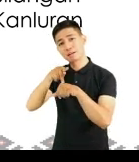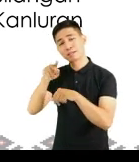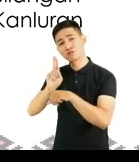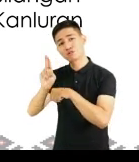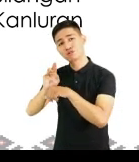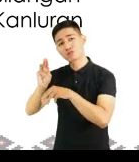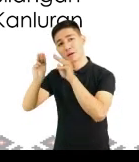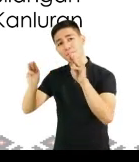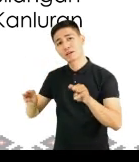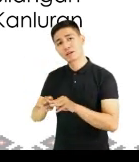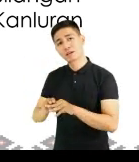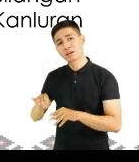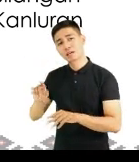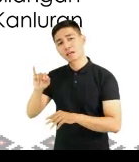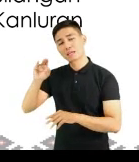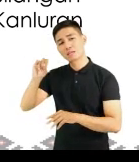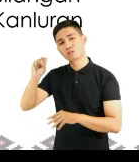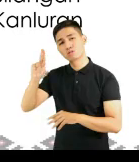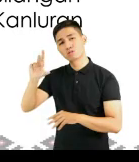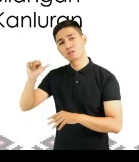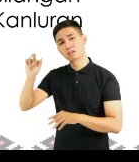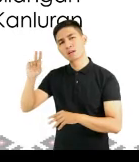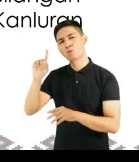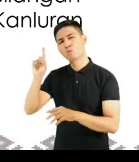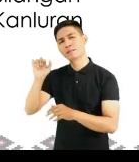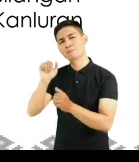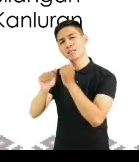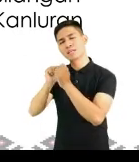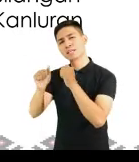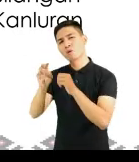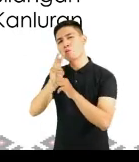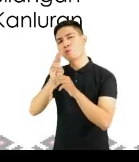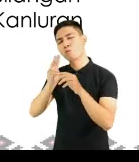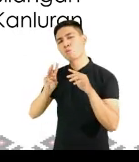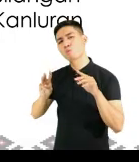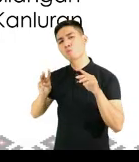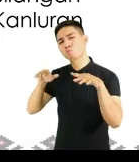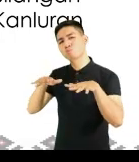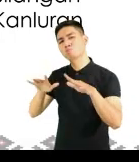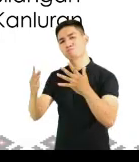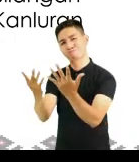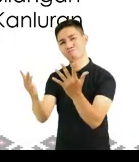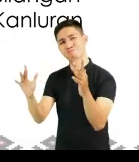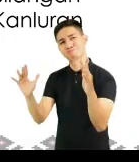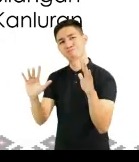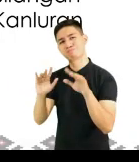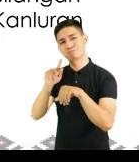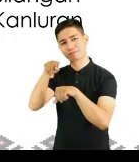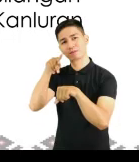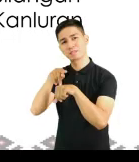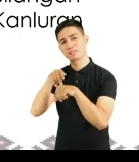Tandaan na ang lokasyong insular ay tumutukoy sa mga anyong tubig na nakapaligid sa ating bansa.